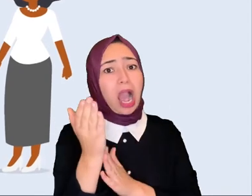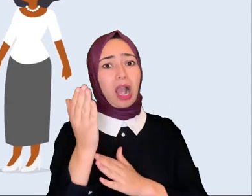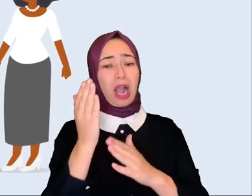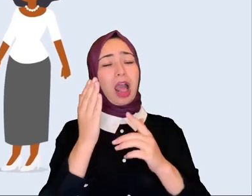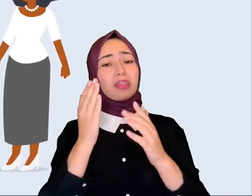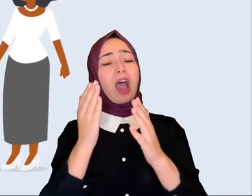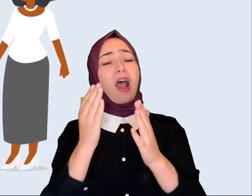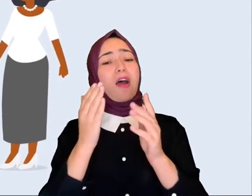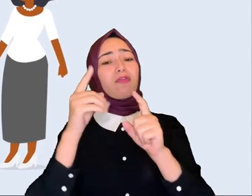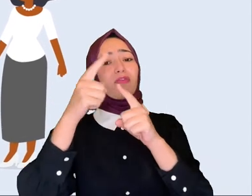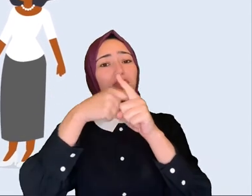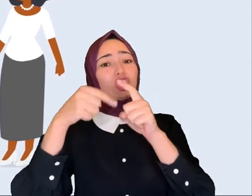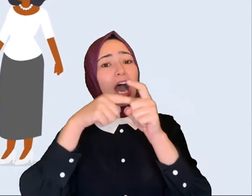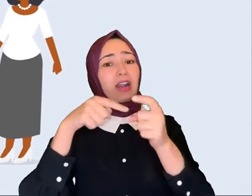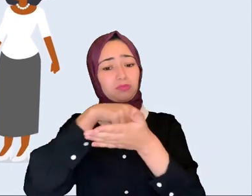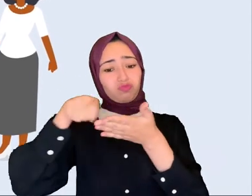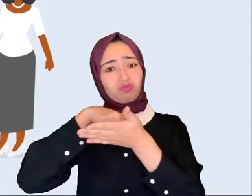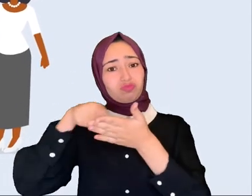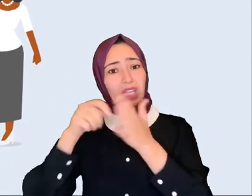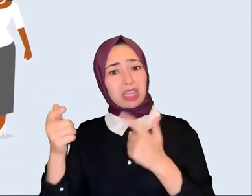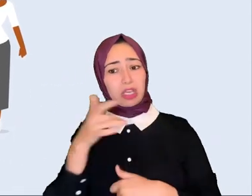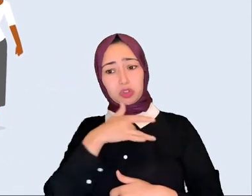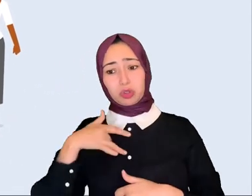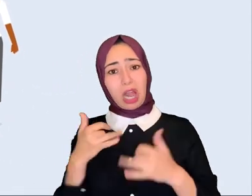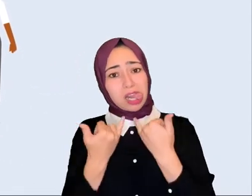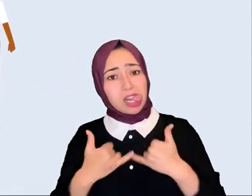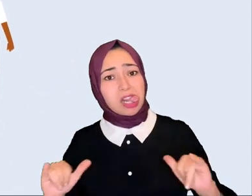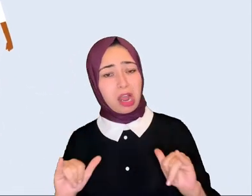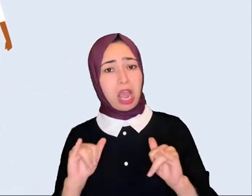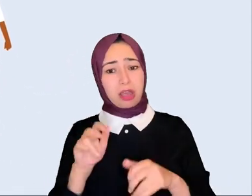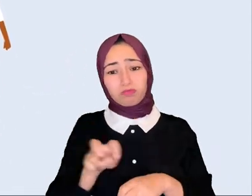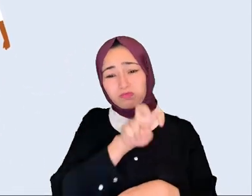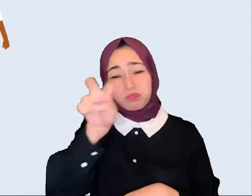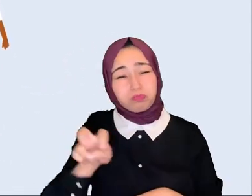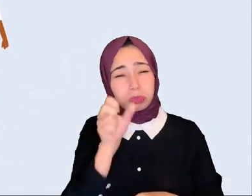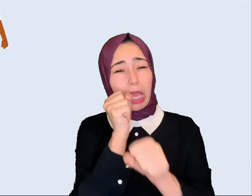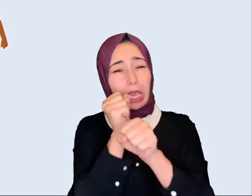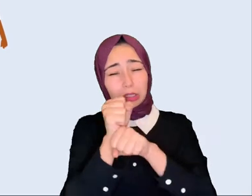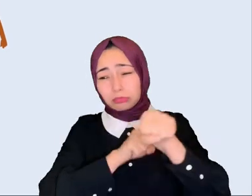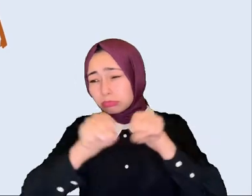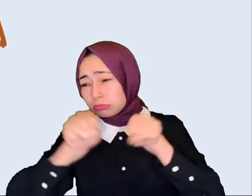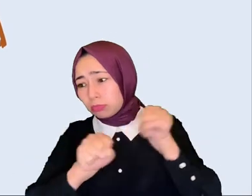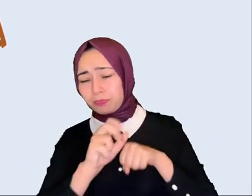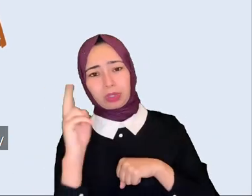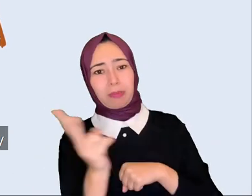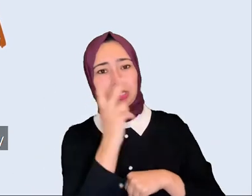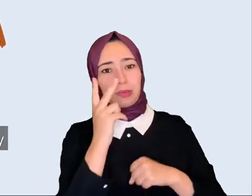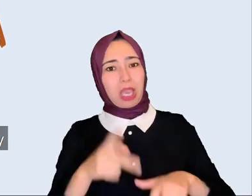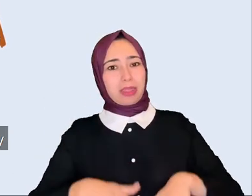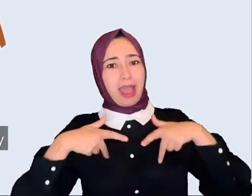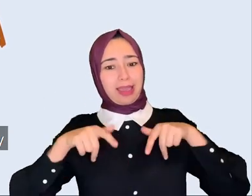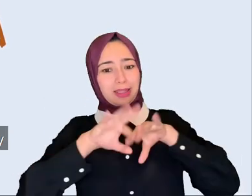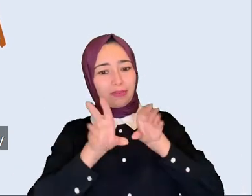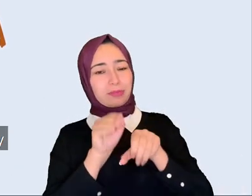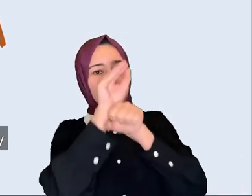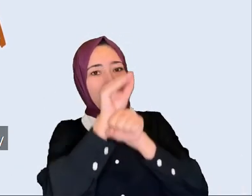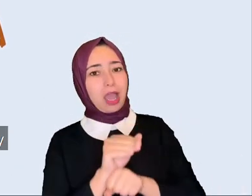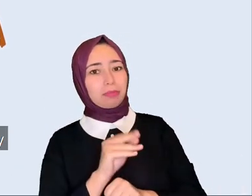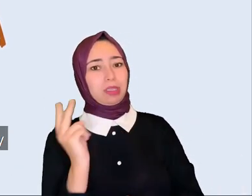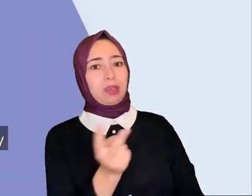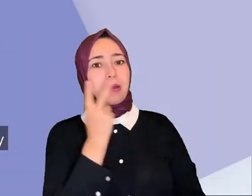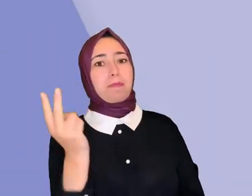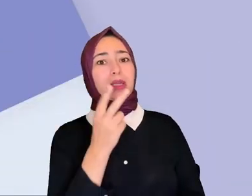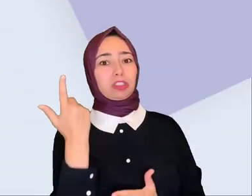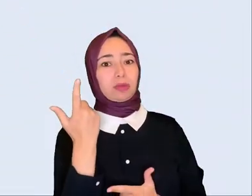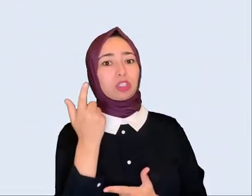العمل والحق في اجر عادل خاطر كيتحرم من حقه في الصحة يتحرم زادة من انه يتحرك ويجيب مدخول يسمح له بشي يعيش لباس